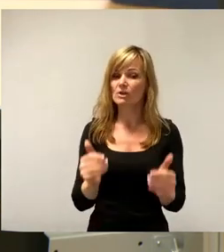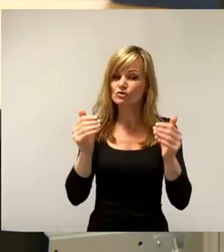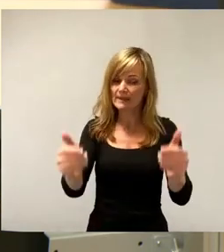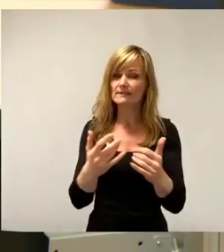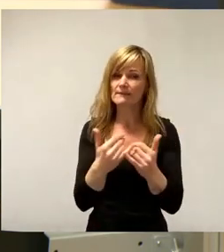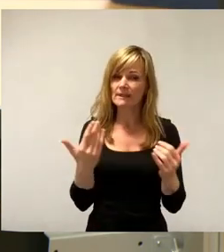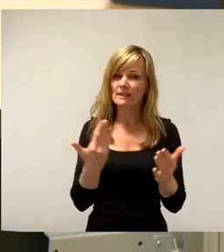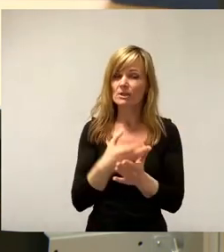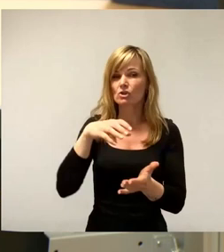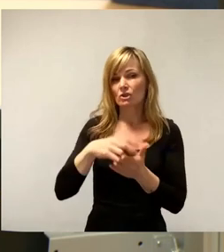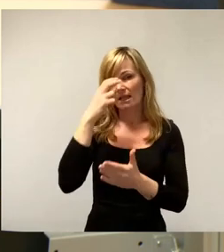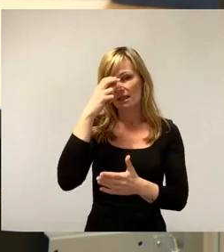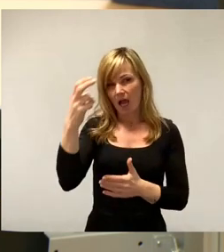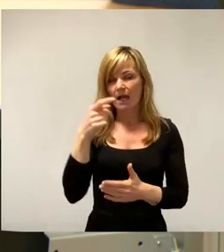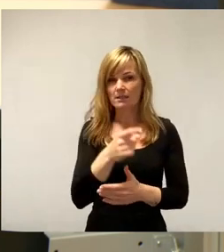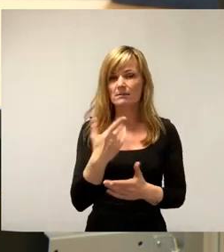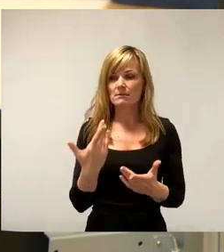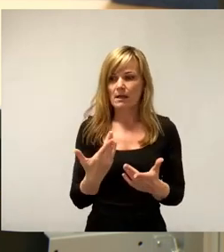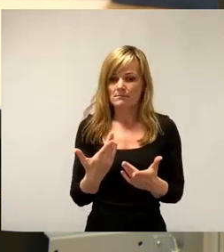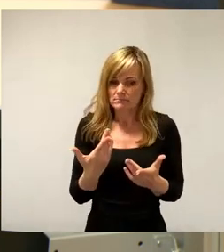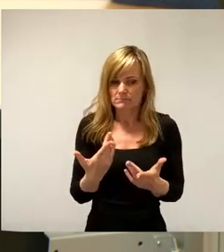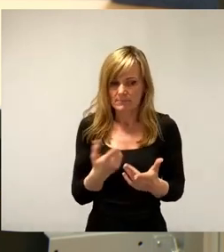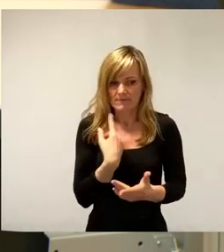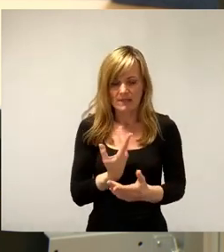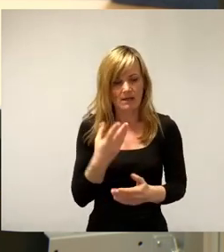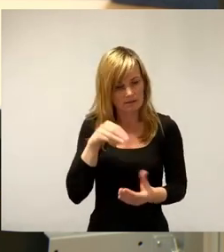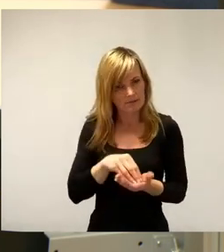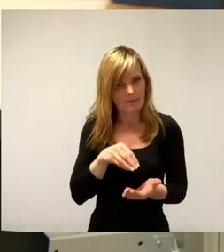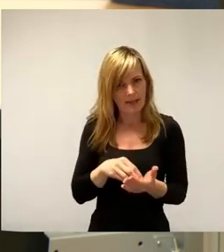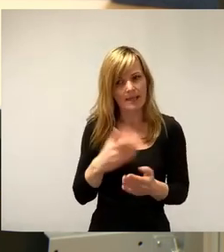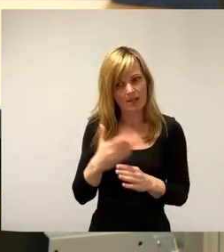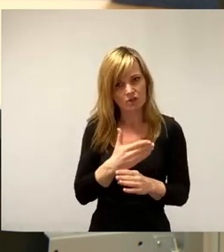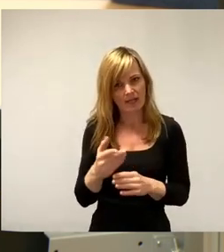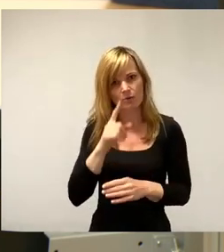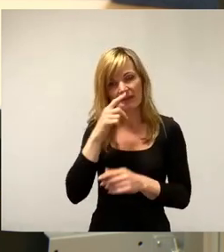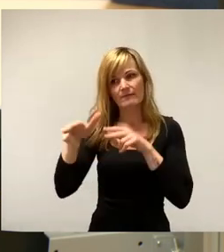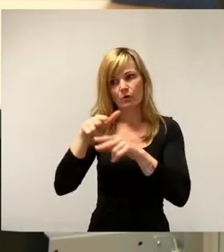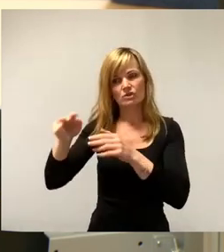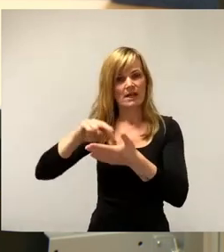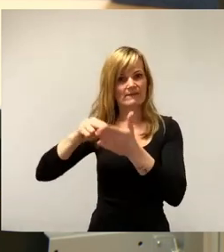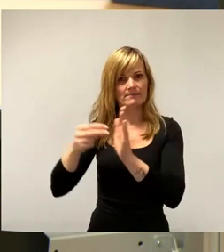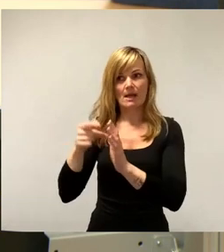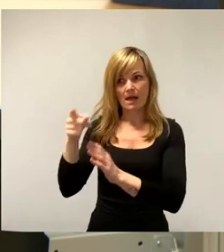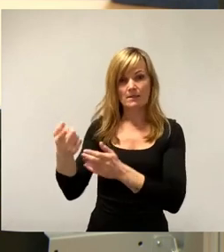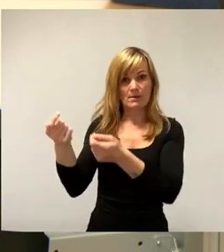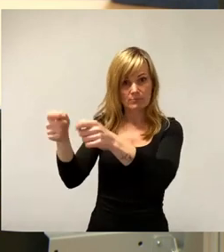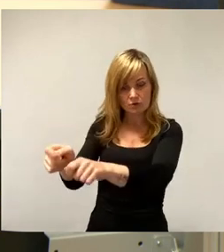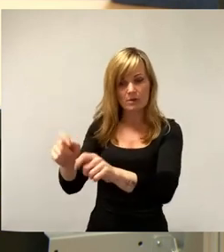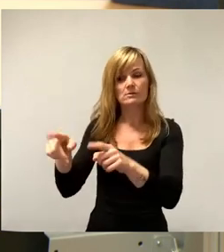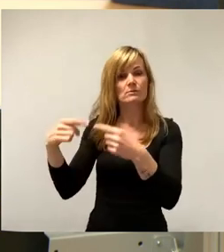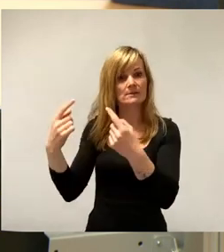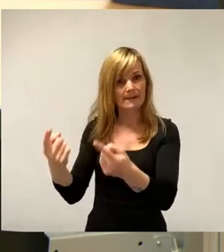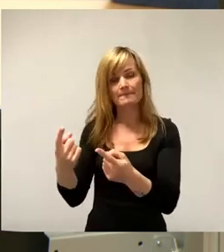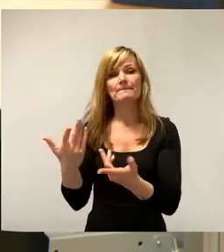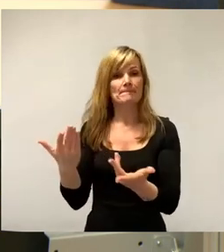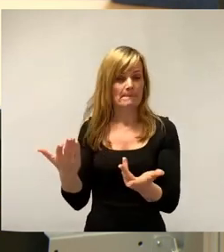Stadtrat angemessen beteiligt wird, wenn der Wirtschaftsplan der DVB, nachdem er beschlossen ist und auf dem Weg